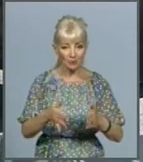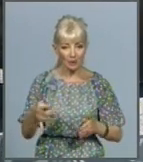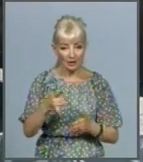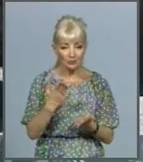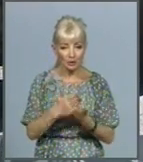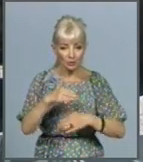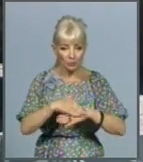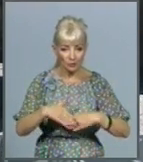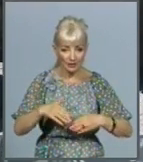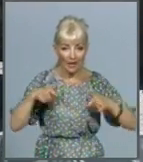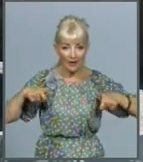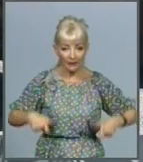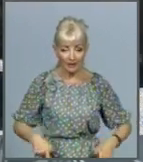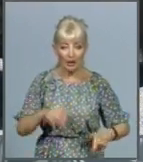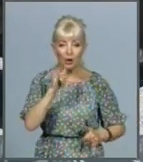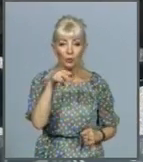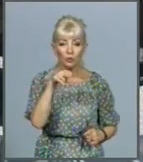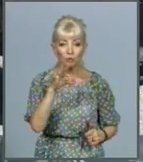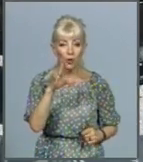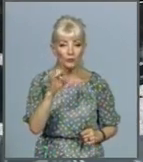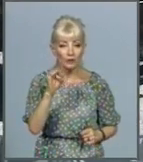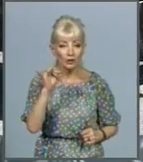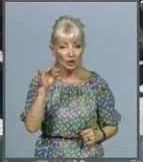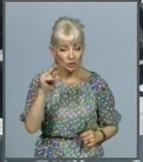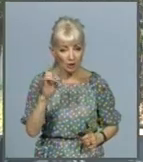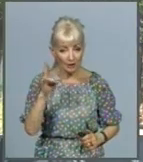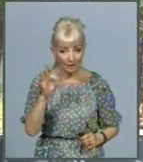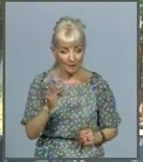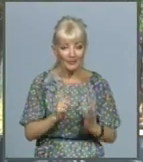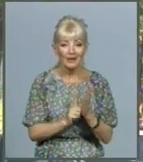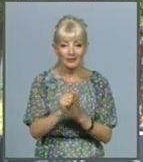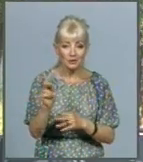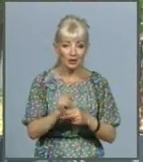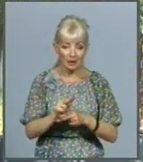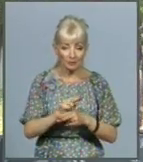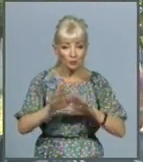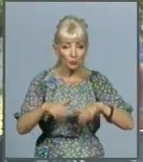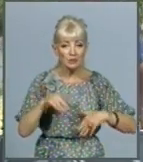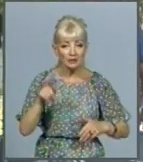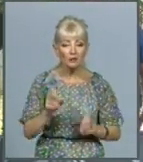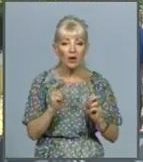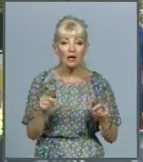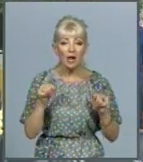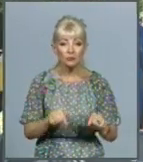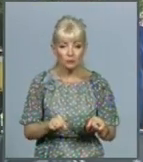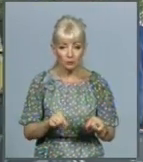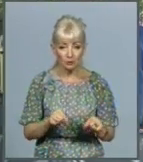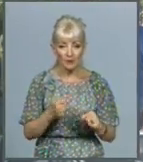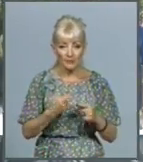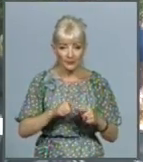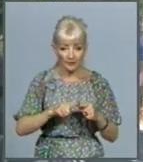Удовіченка. У четвер шляховики розпочали її ремонт після того, як тут проклали гілку водогону.